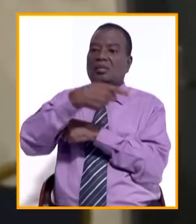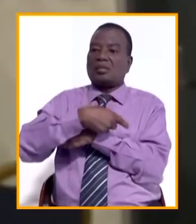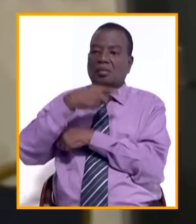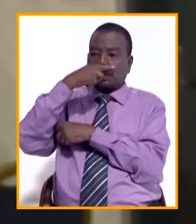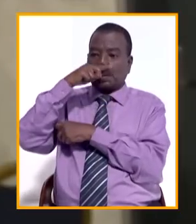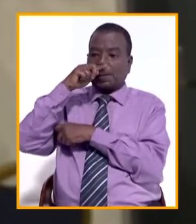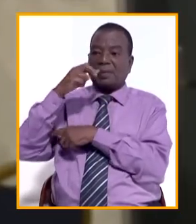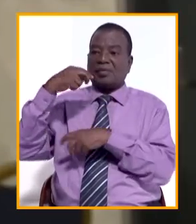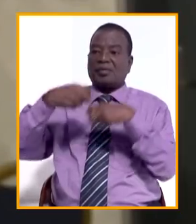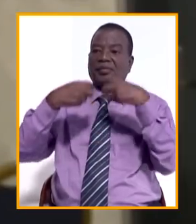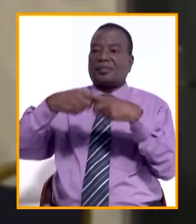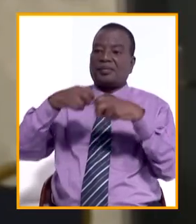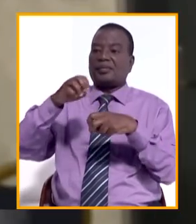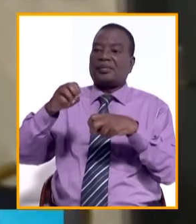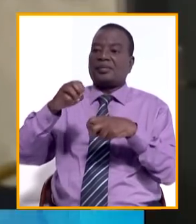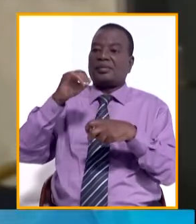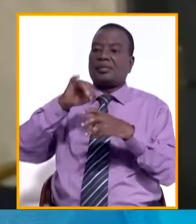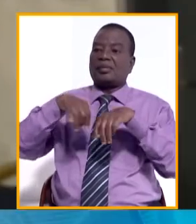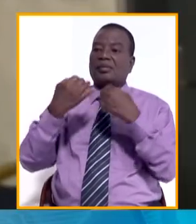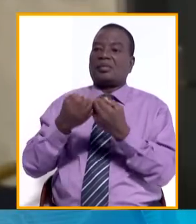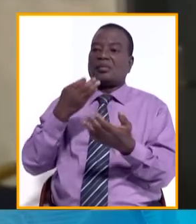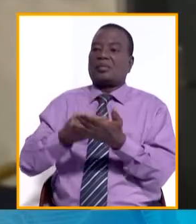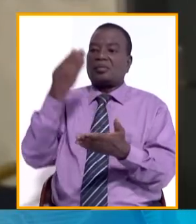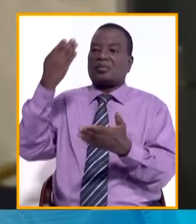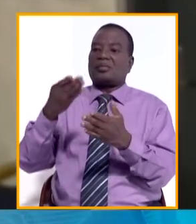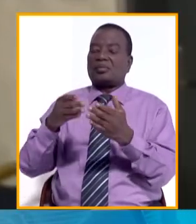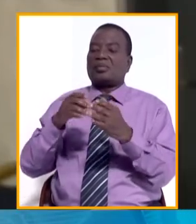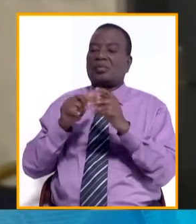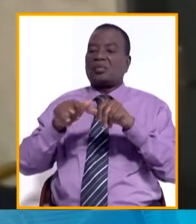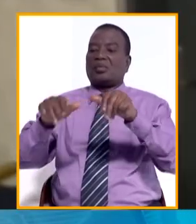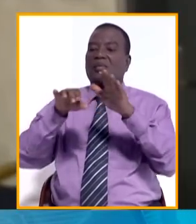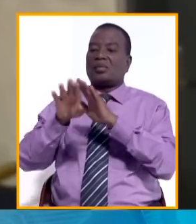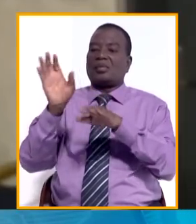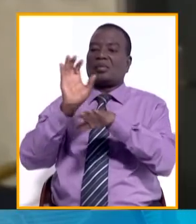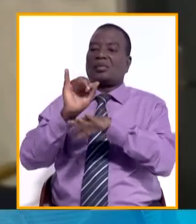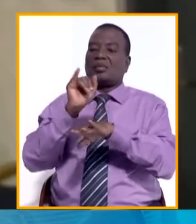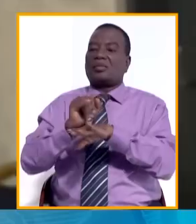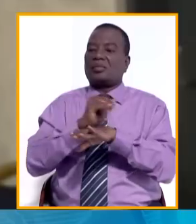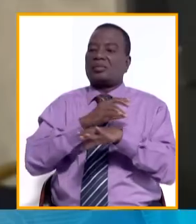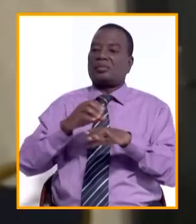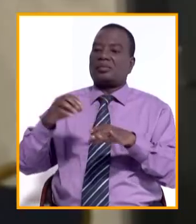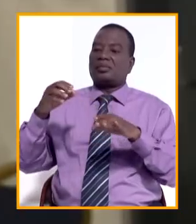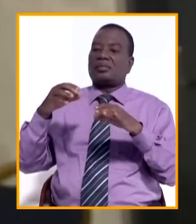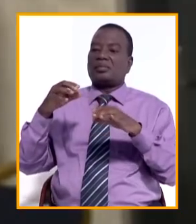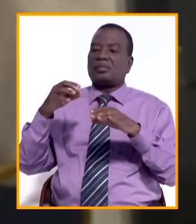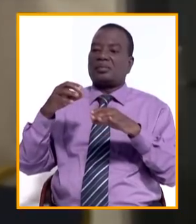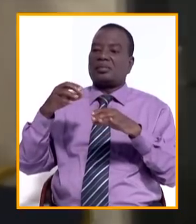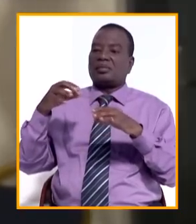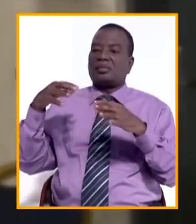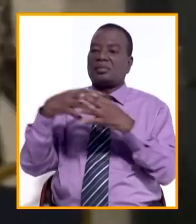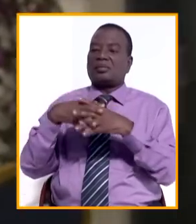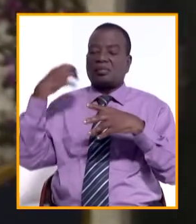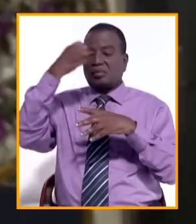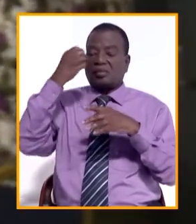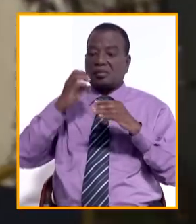la problématique, c'est comment on finance la durabilité en Côte d'Ivoire. Les normes de l'Union européenne aujourd'hui vont rentrer en